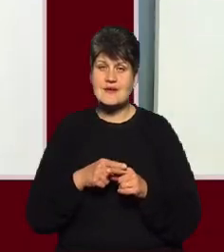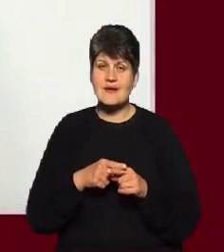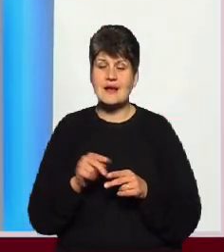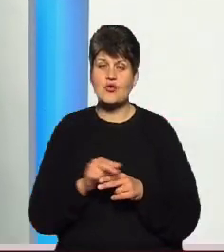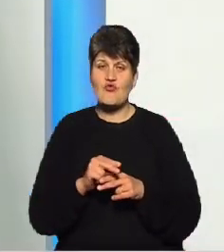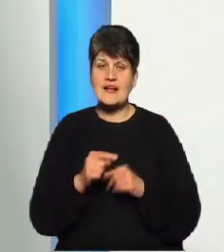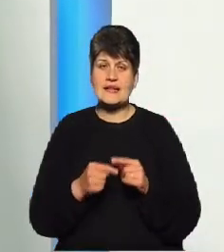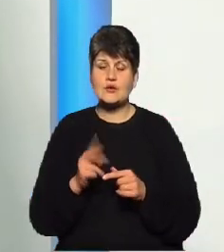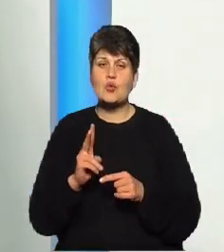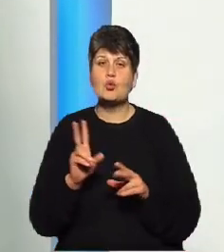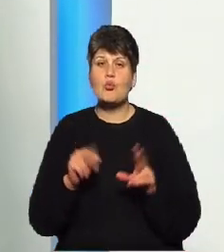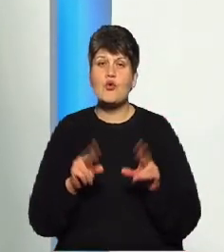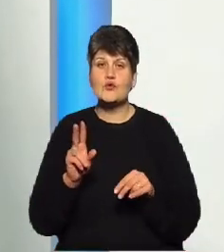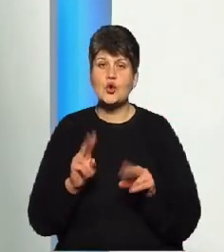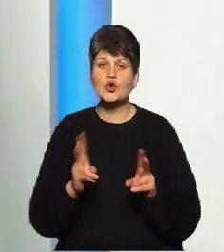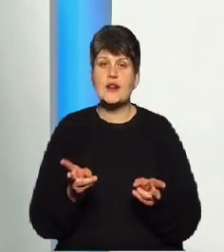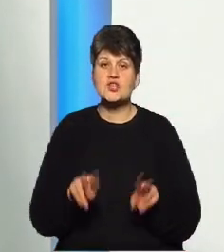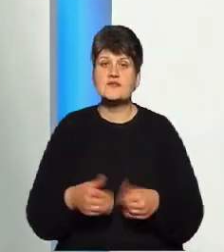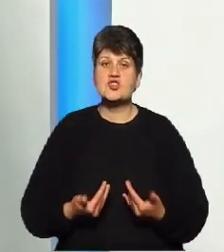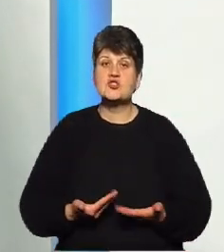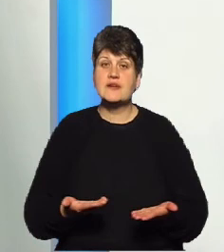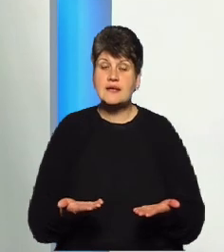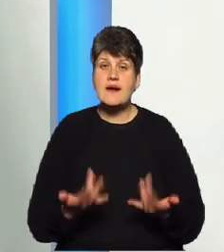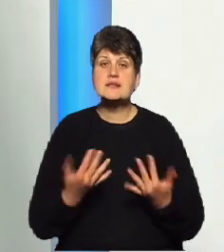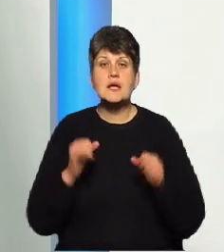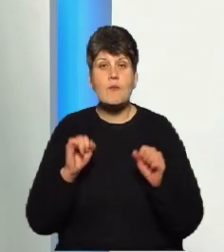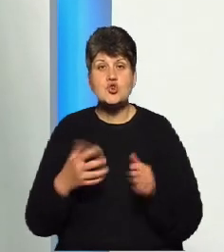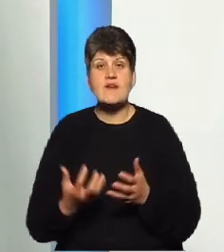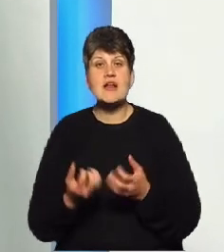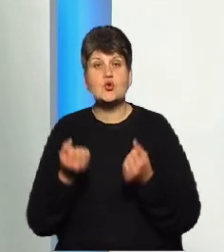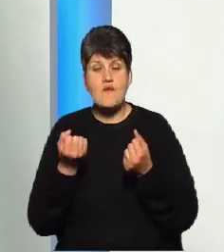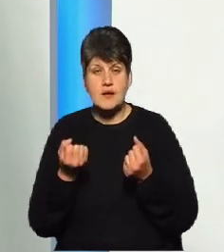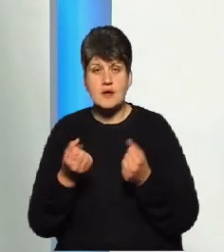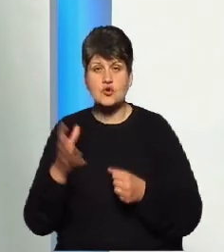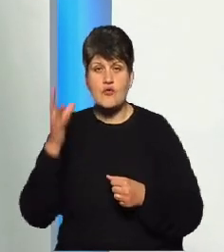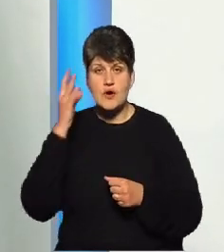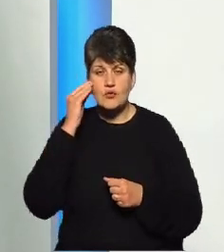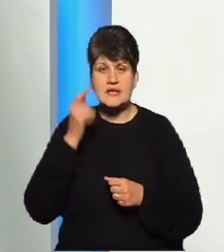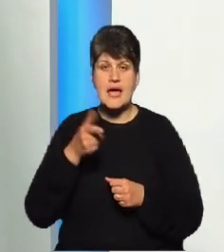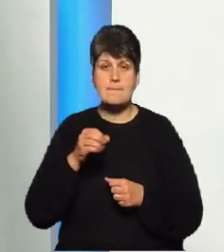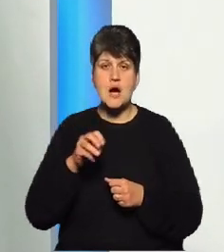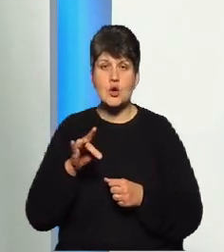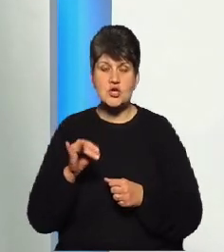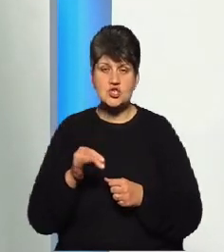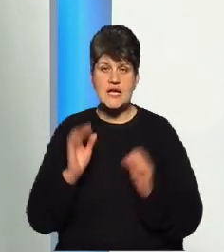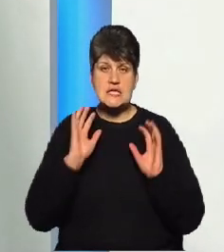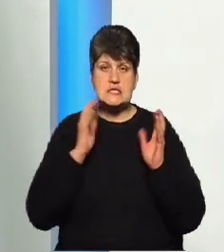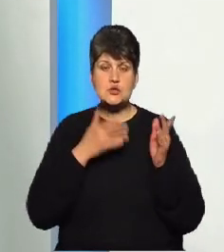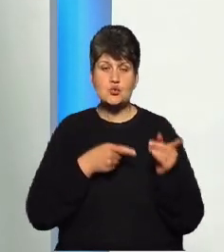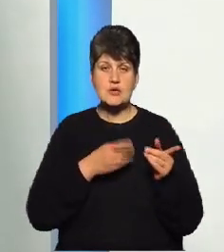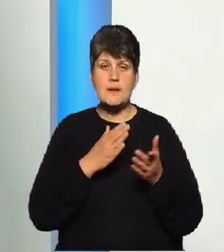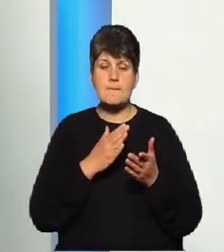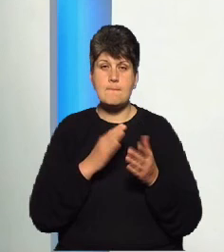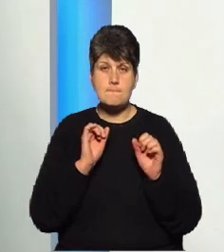лишився живий. А скільки можна врятувати? А якщо враховувати, що геморрагічний інсульт може бути повторний,